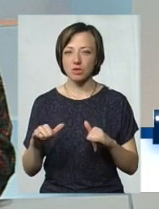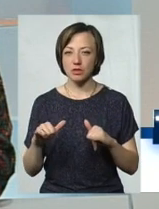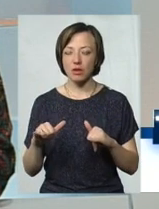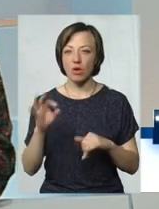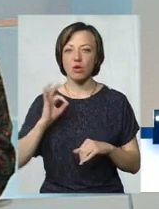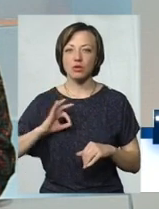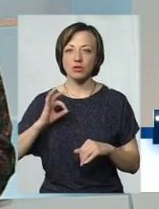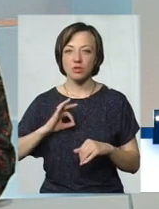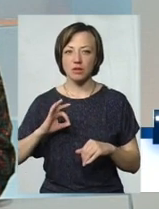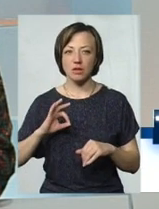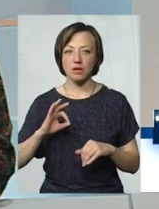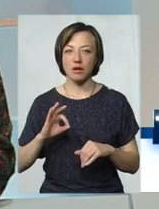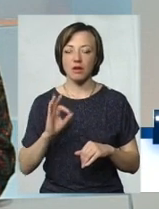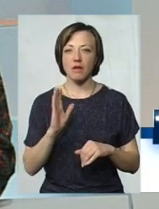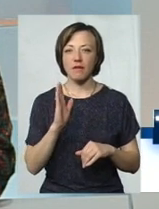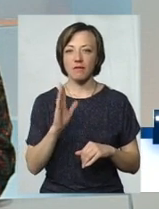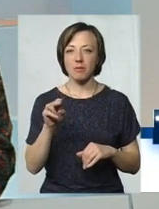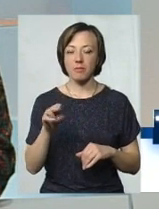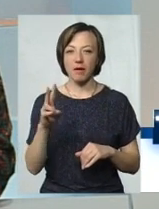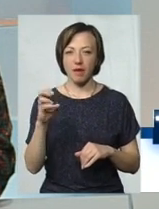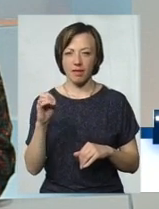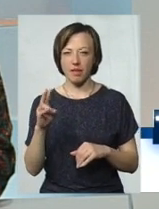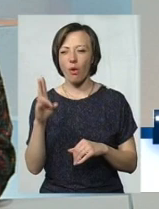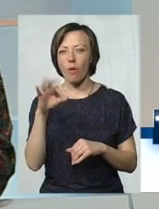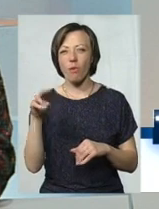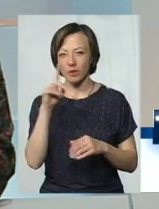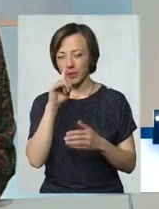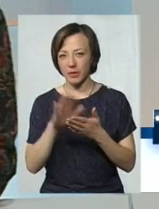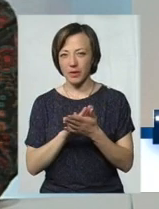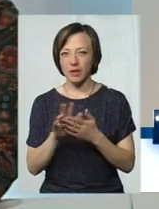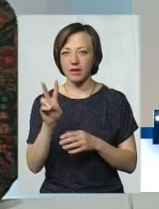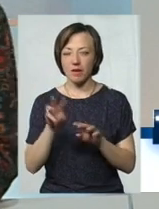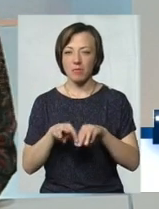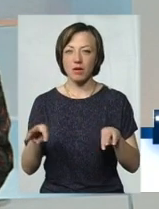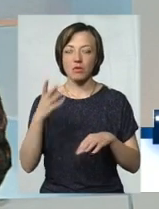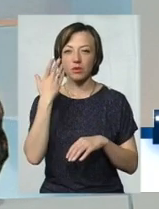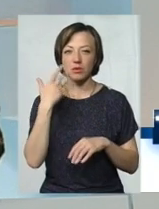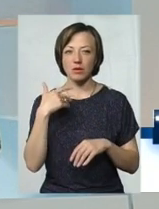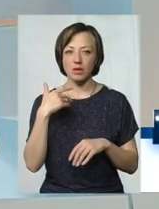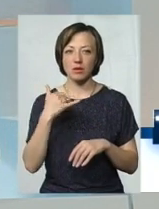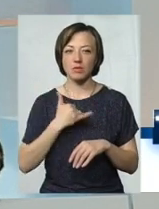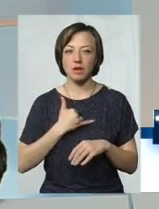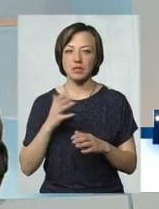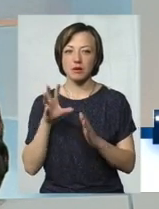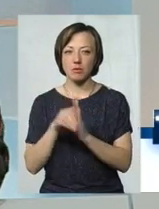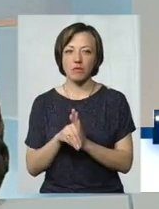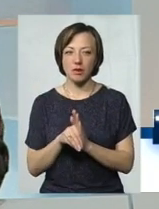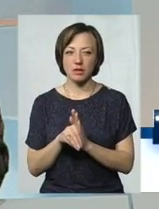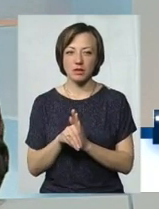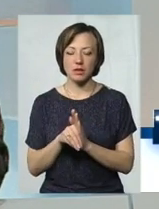користувачів VPN на 2 мільйони чоловік. Тобто, в принципі, так, на 2 мільйони – це з моменту, коли в нас запровадили